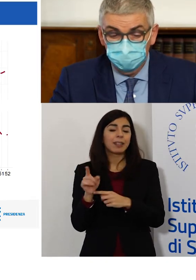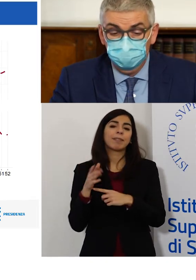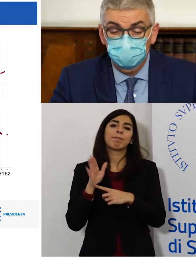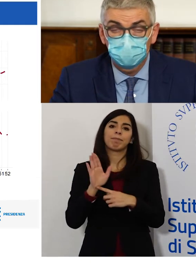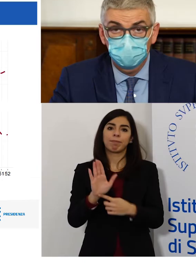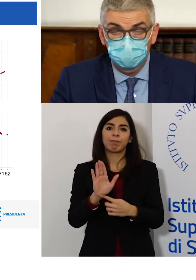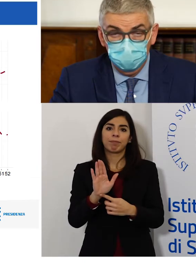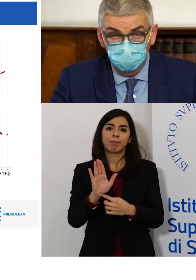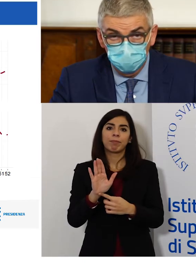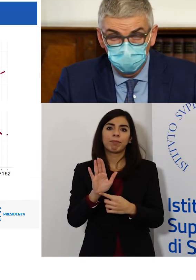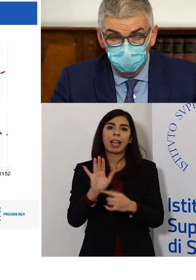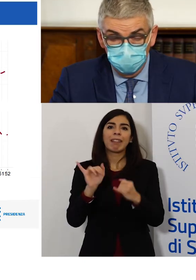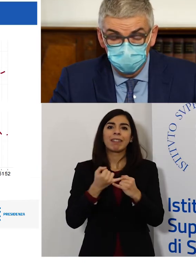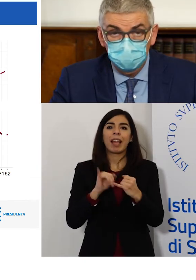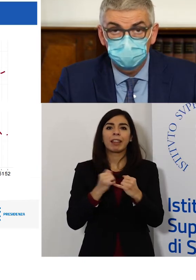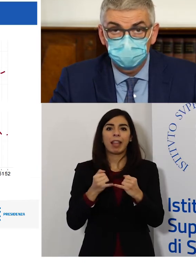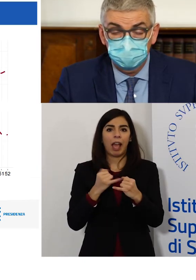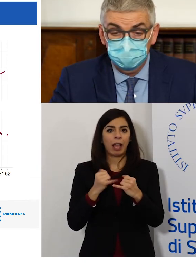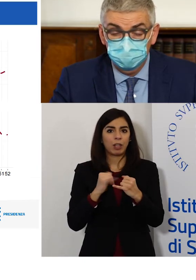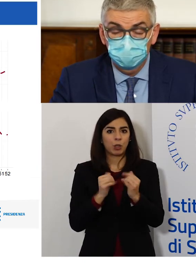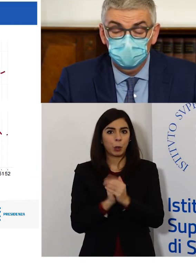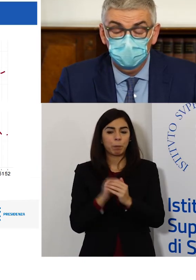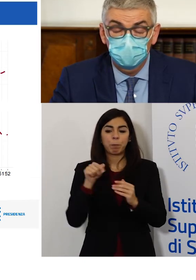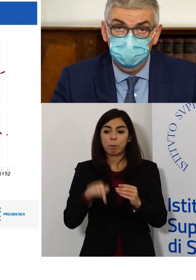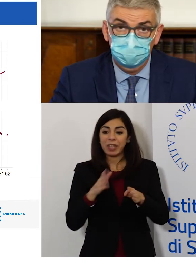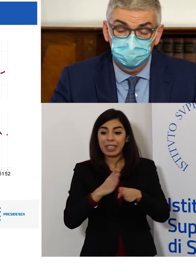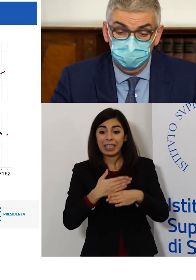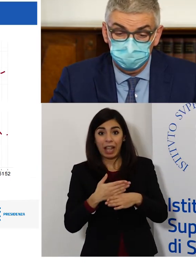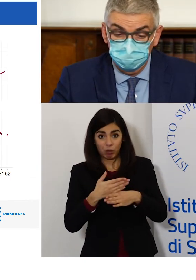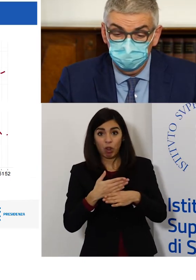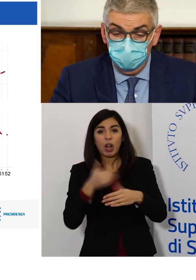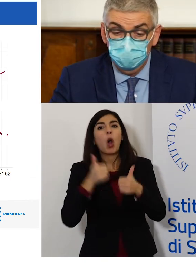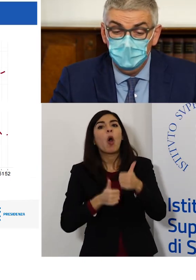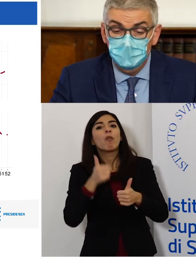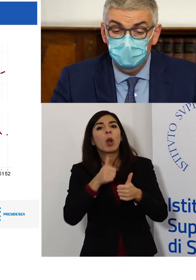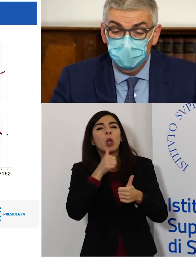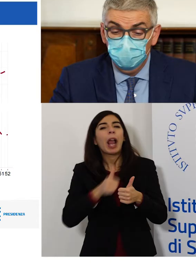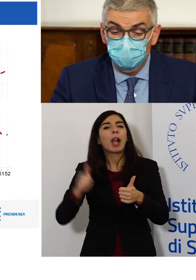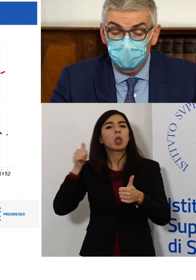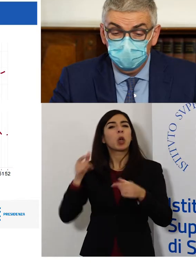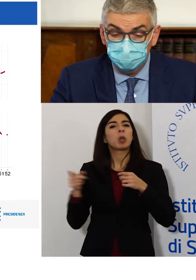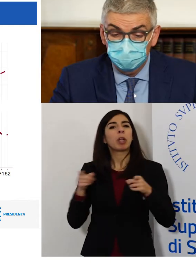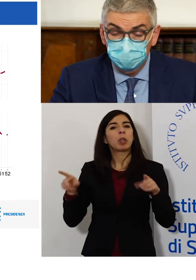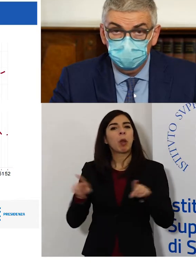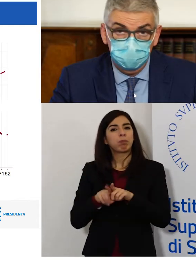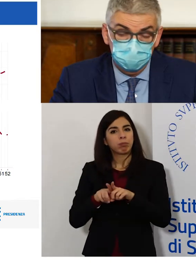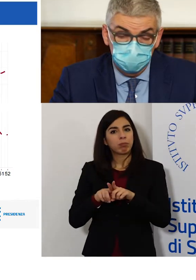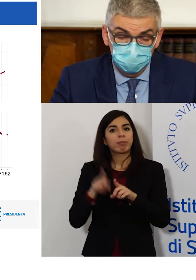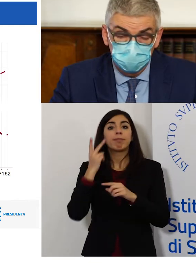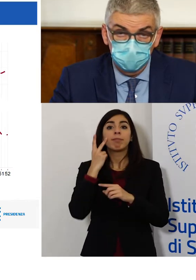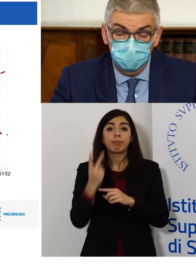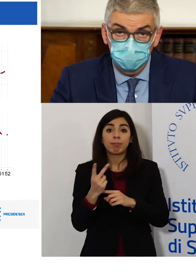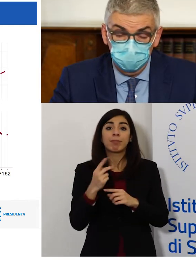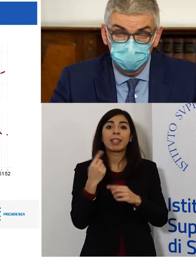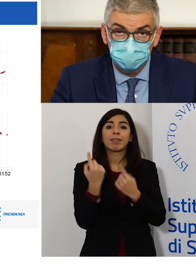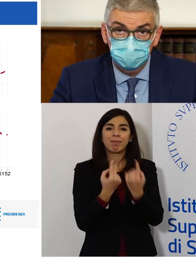caratterizzazione. Confrontando l'andamento di questa stagione con la stagione dello scorso anno, vediamo che ormai casi notificati,